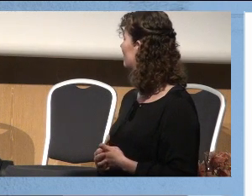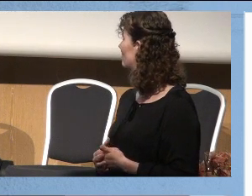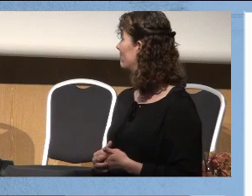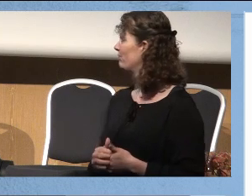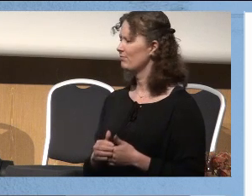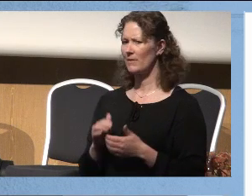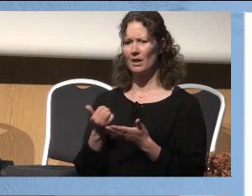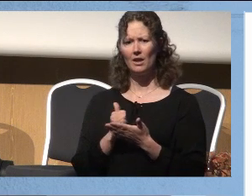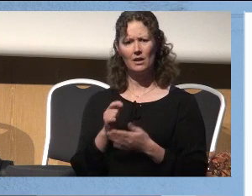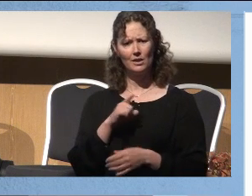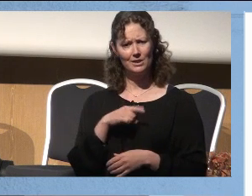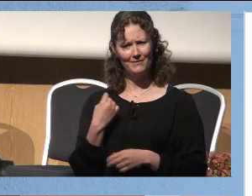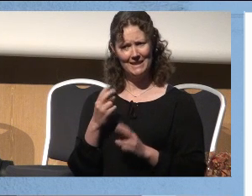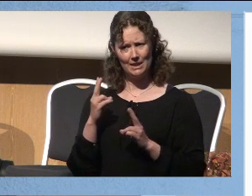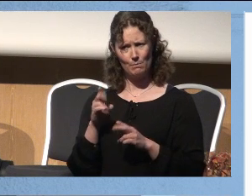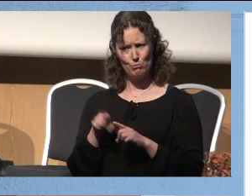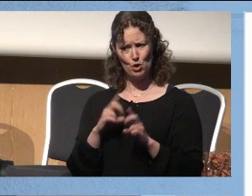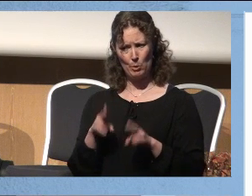Kanskje skulle vi begynne å bruke det.